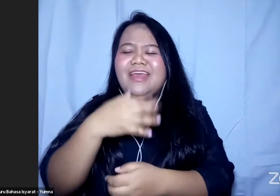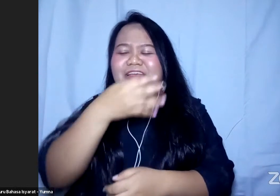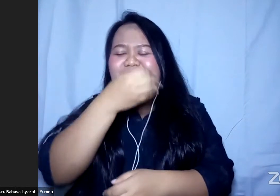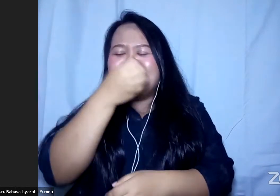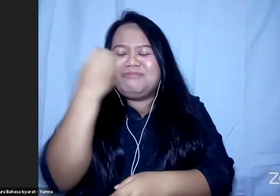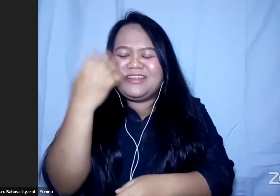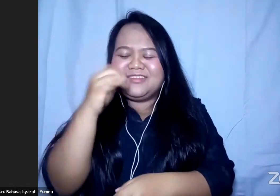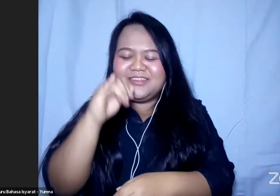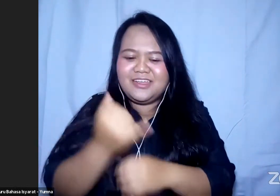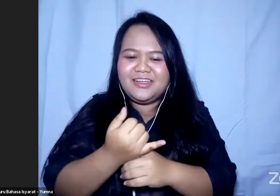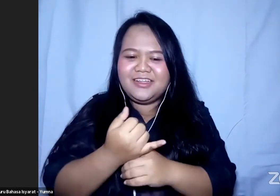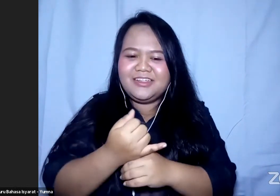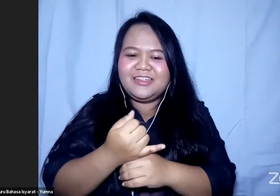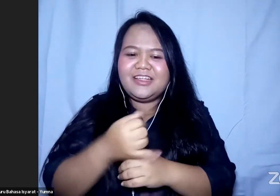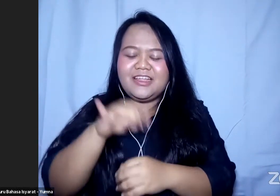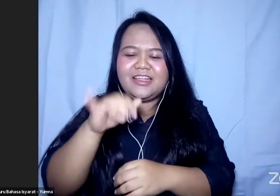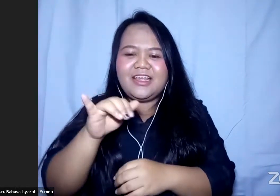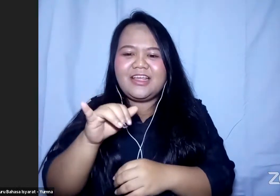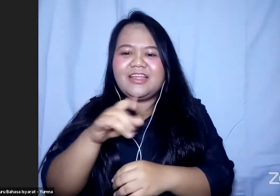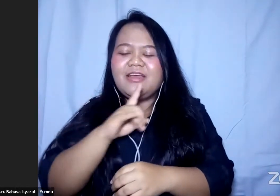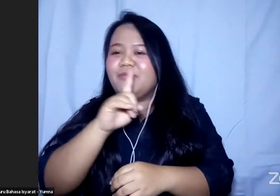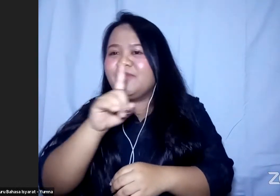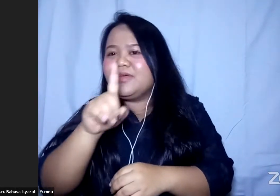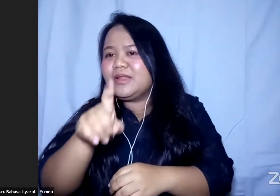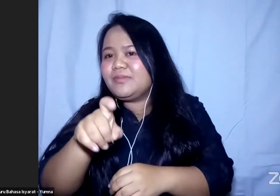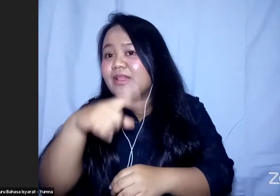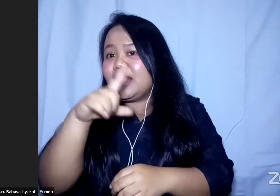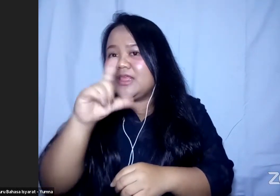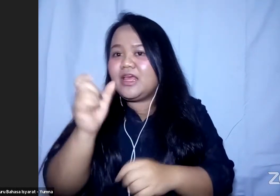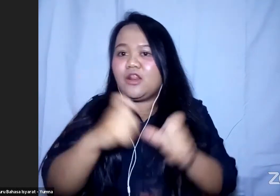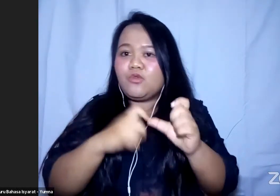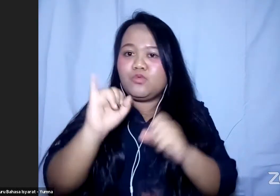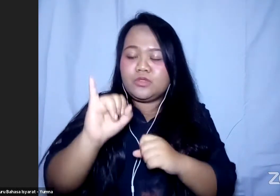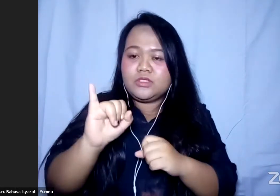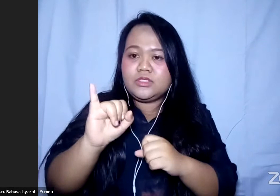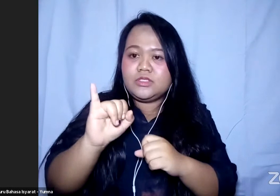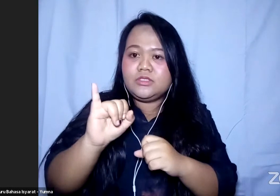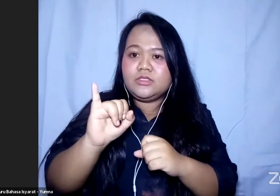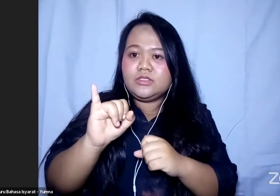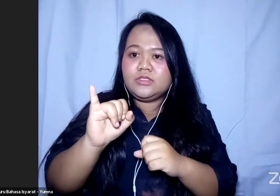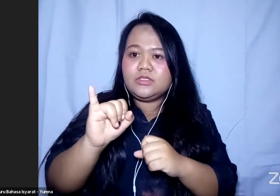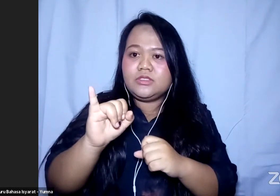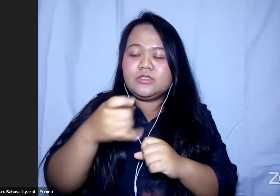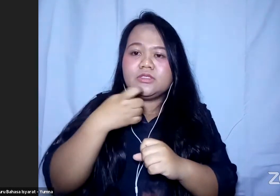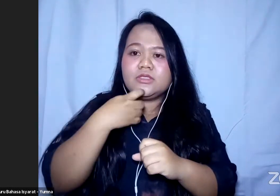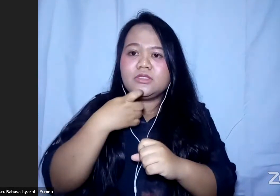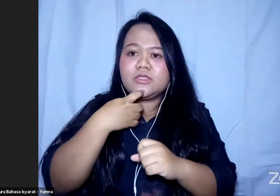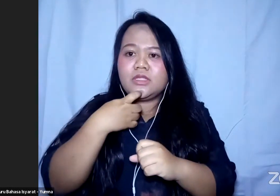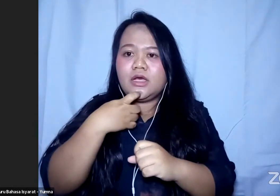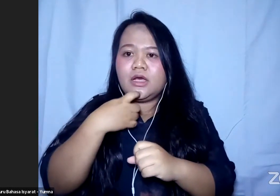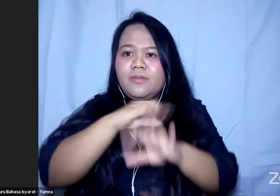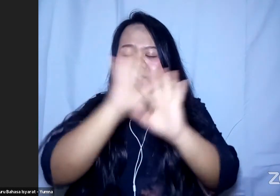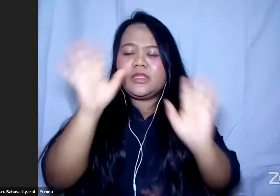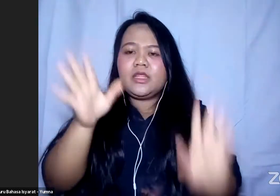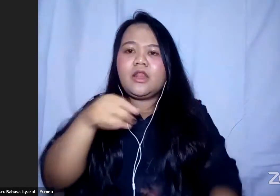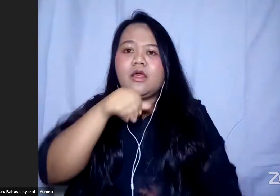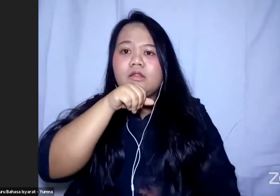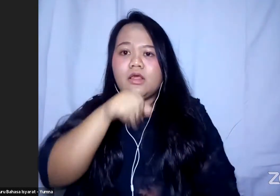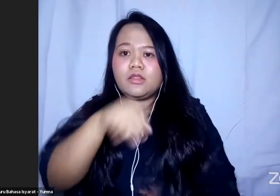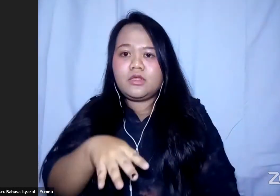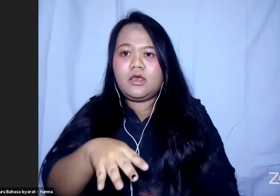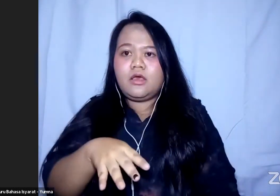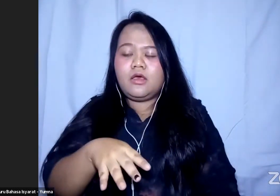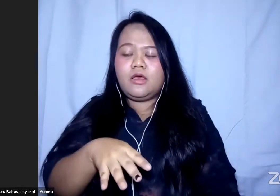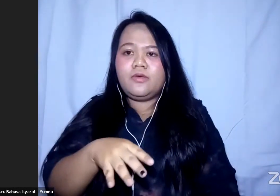yang Oke, pertanyaan pulusi soal Penjelasan kepada orang lanjut usia ya